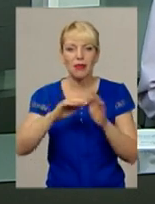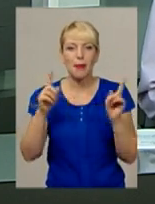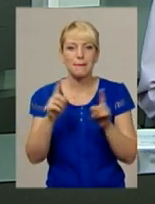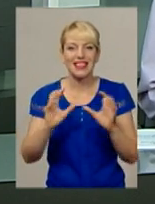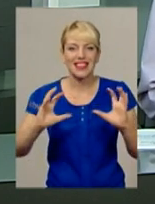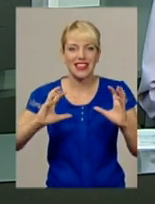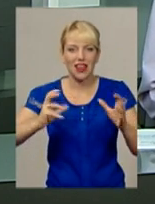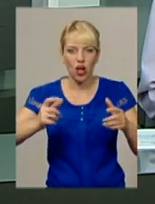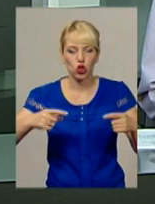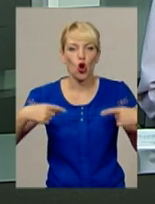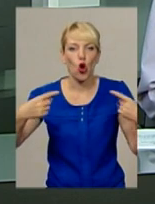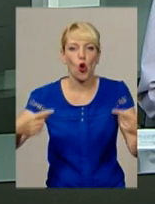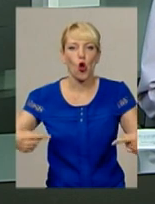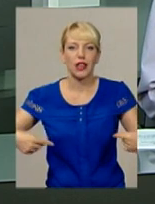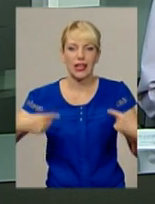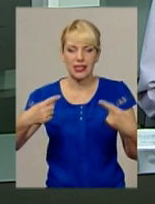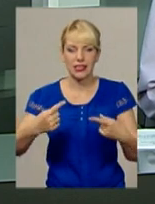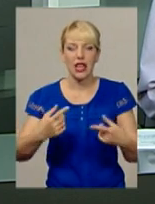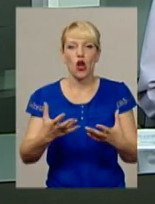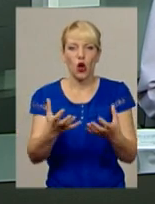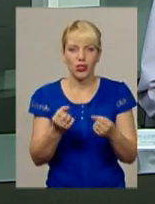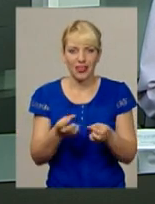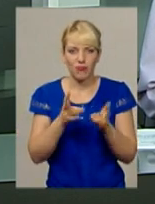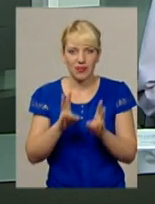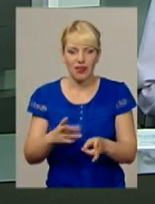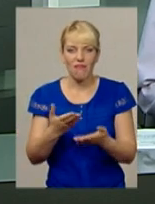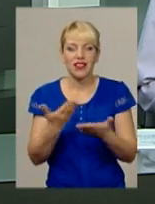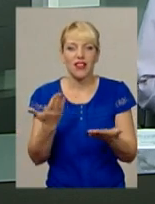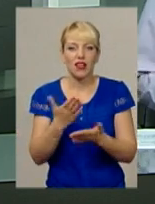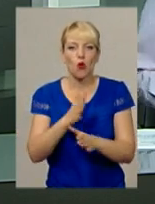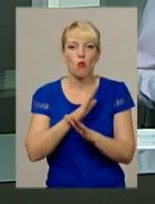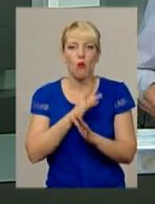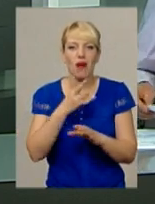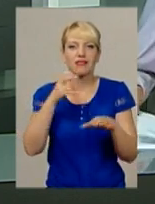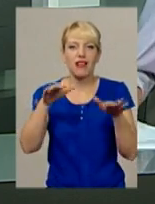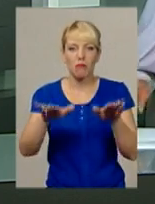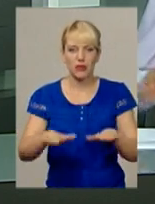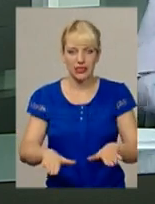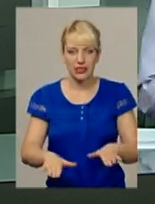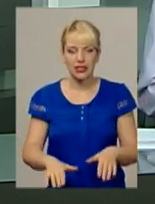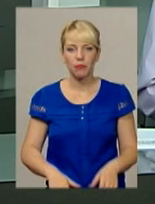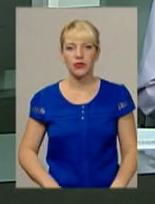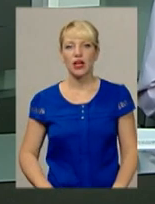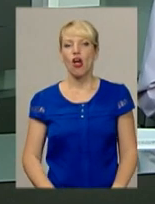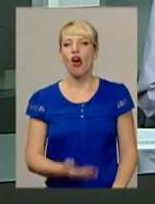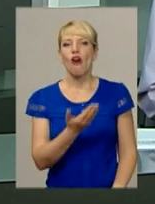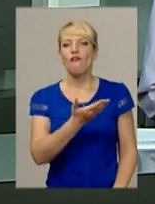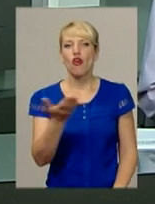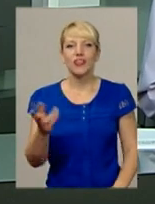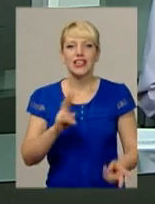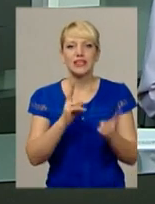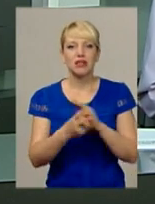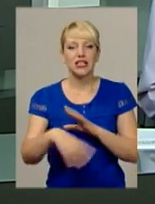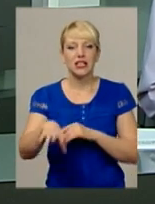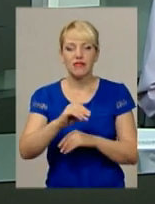ДТП отримав тілесні ушкодження, від яких помер на місці. До інших тем. Вони змінили все – прописку,